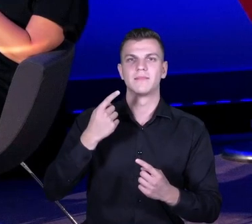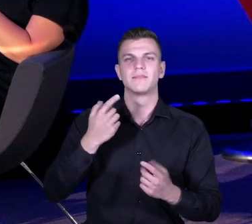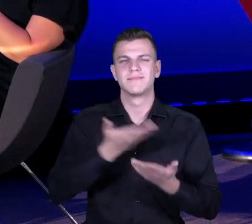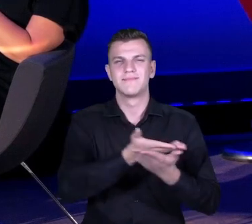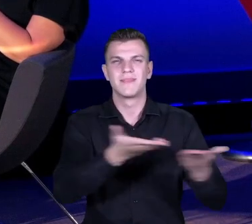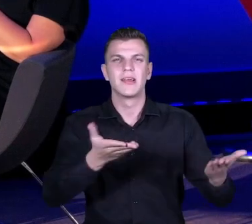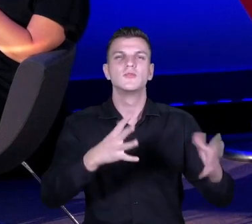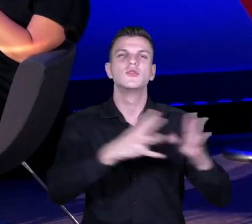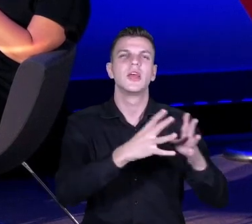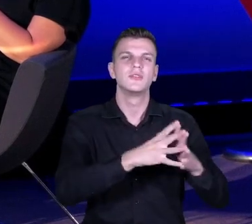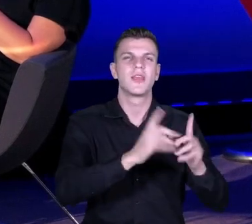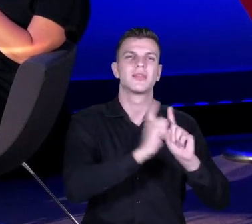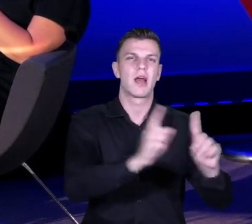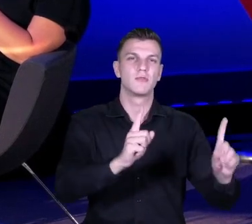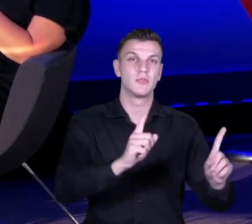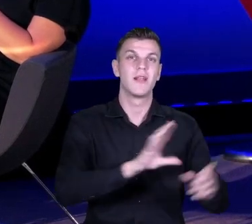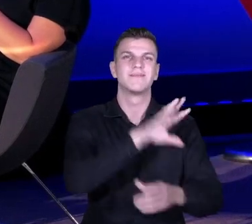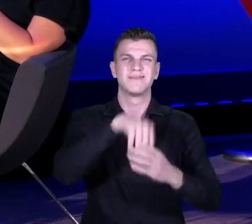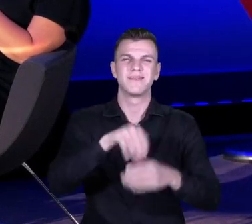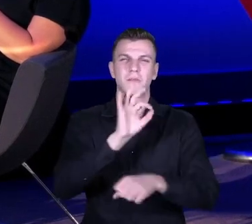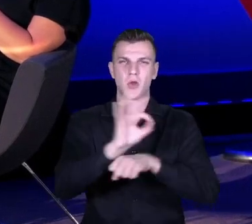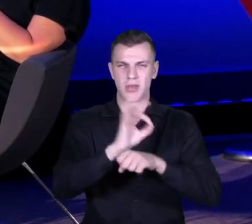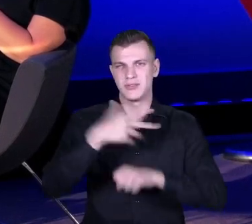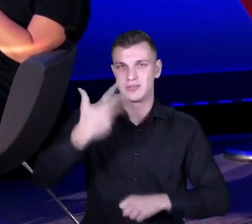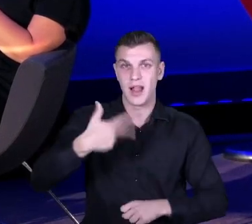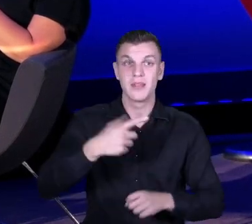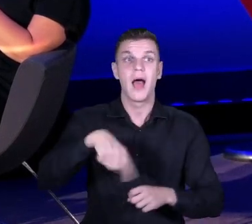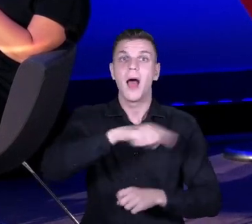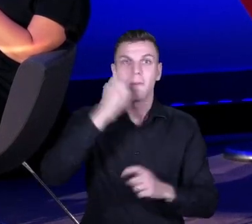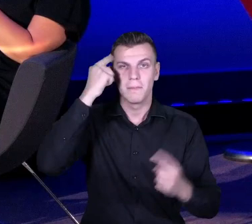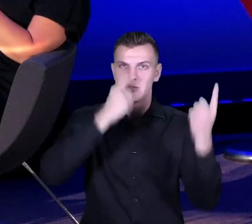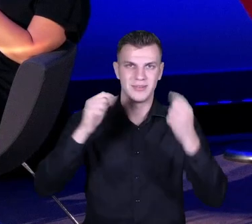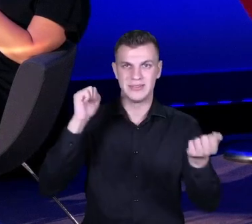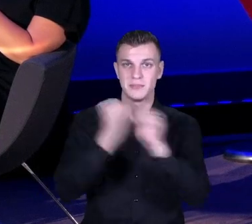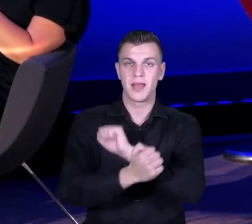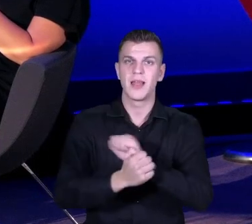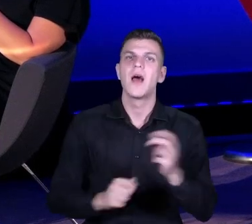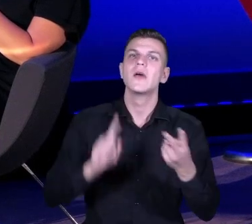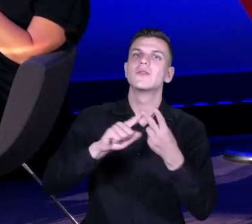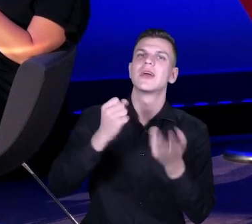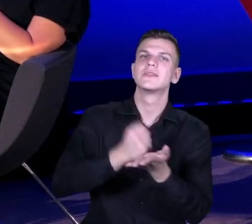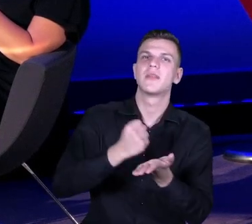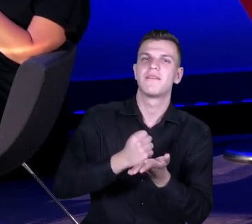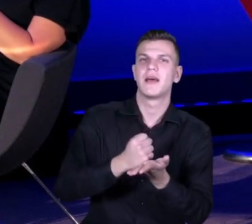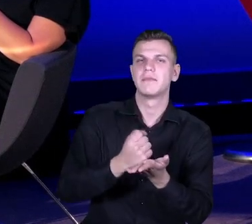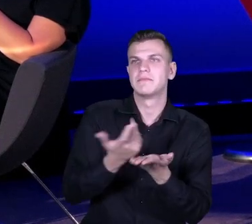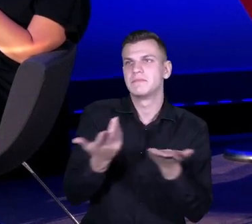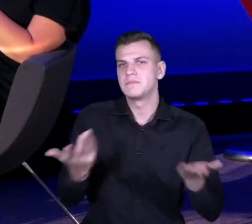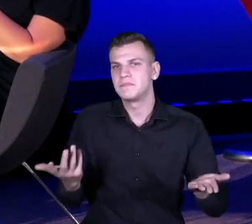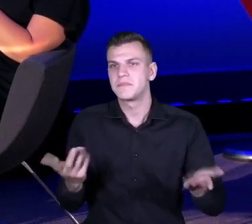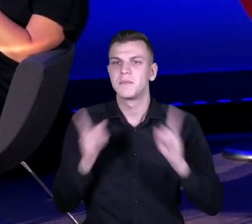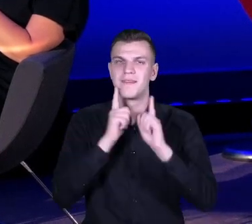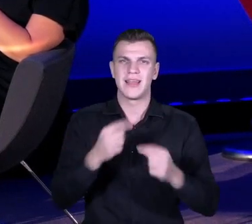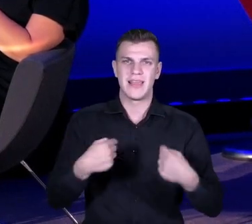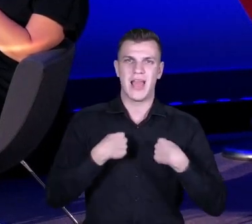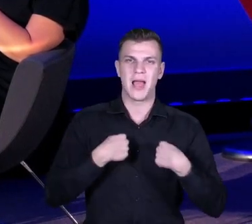brali udział w działaniach tych trzyletnich, a druga rzecz, ja myślę, że mimo, że ja przyjąłem taką